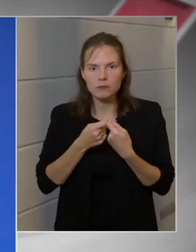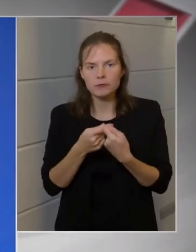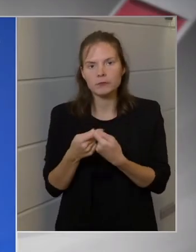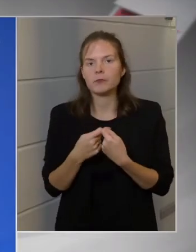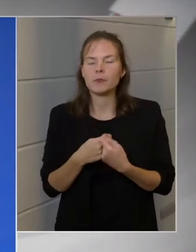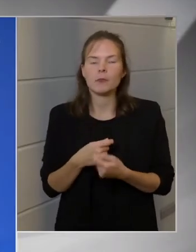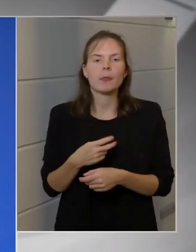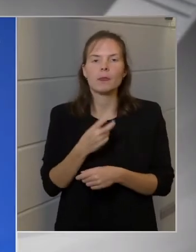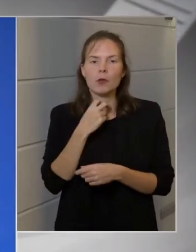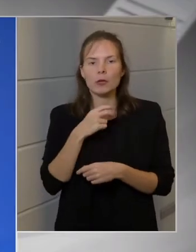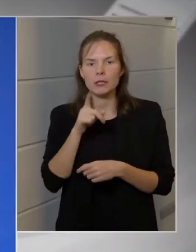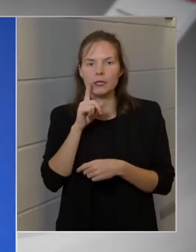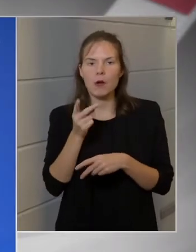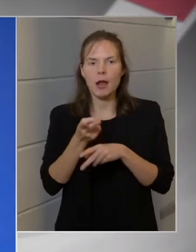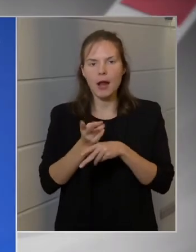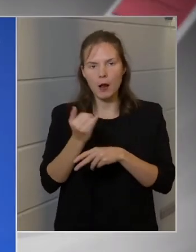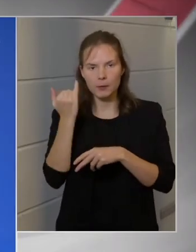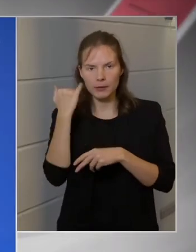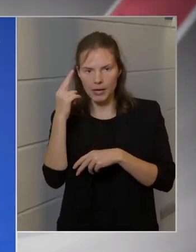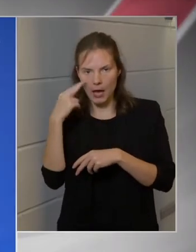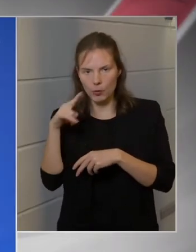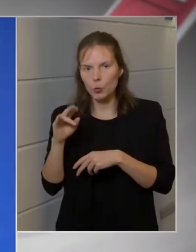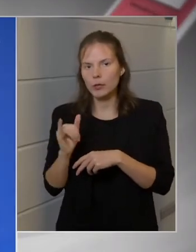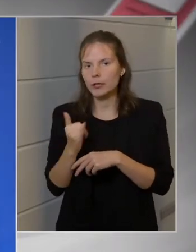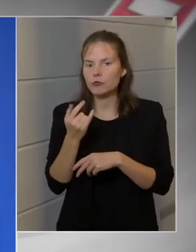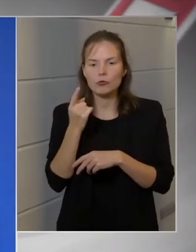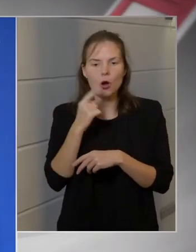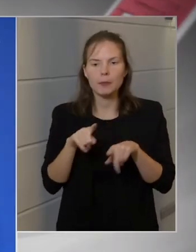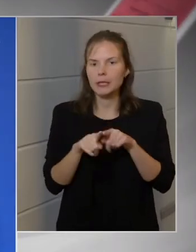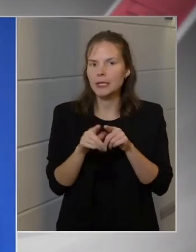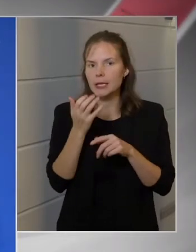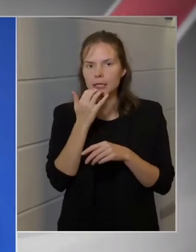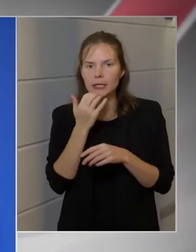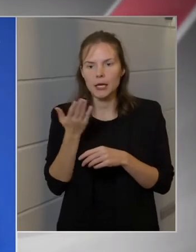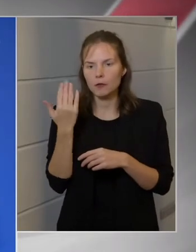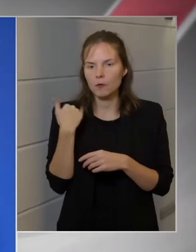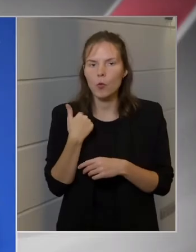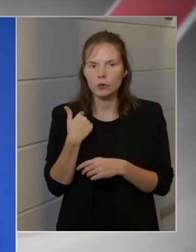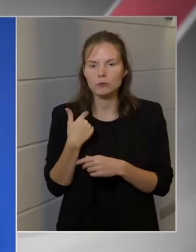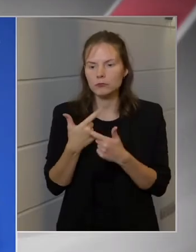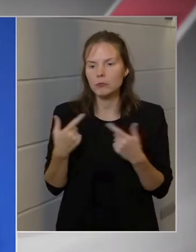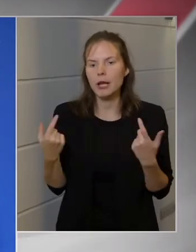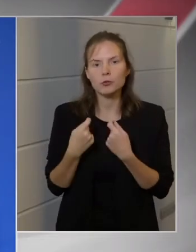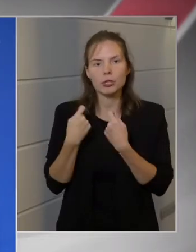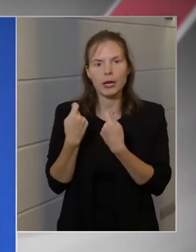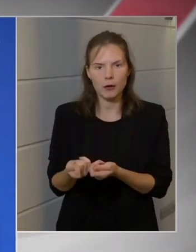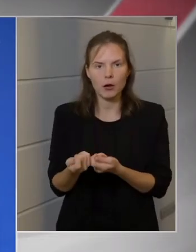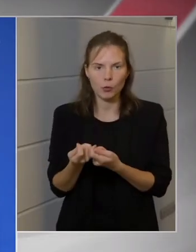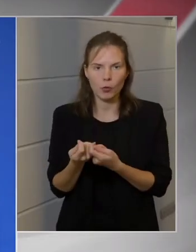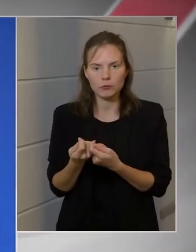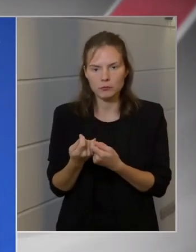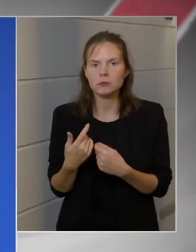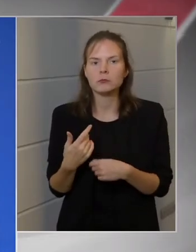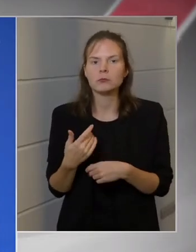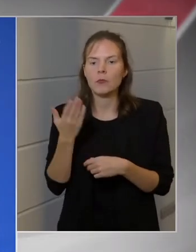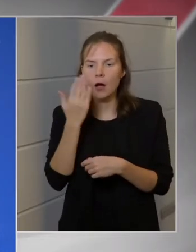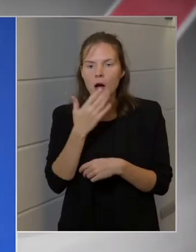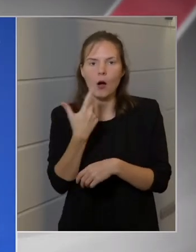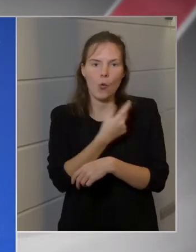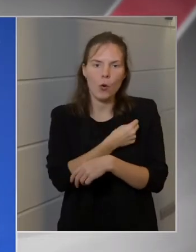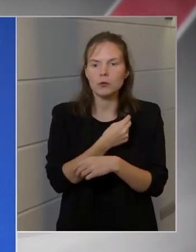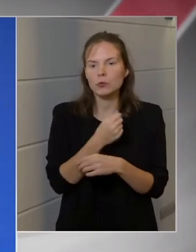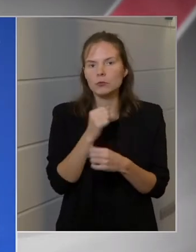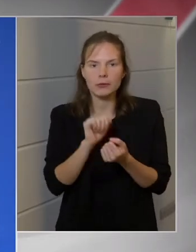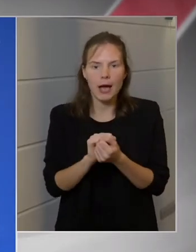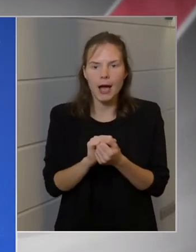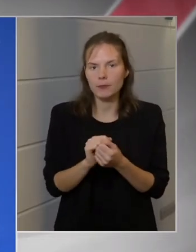állam, kárulék eddig is minden ilyen egyedi igényre, ami lehetőséget teremtett arra, hogy az oltottság számát növeljük, vagy az oltottak számát növeljük.